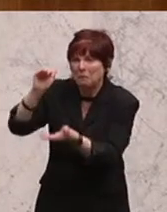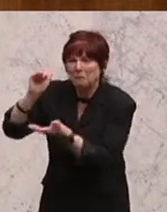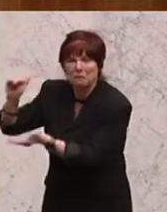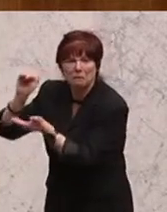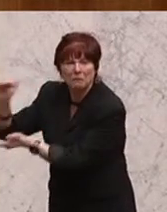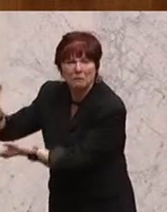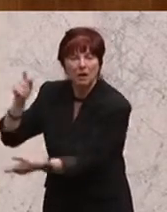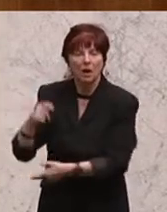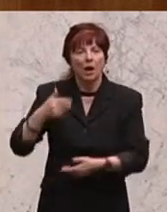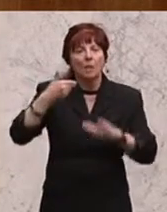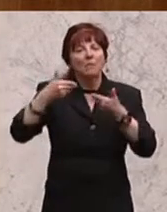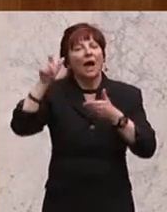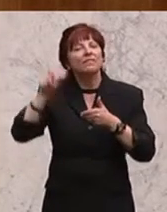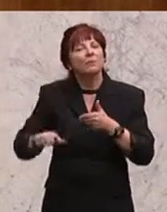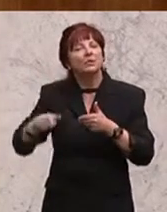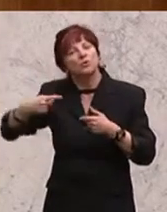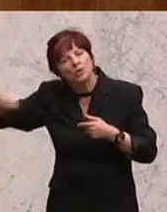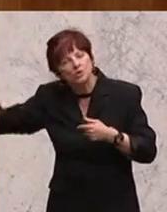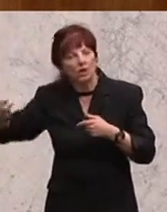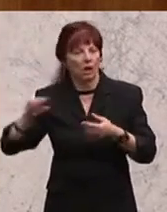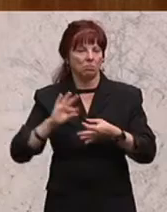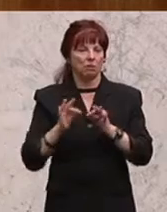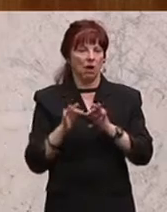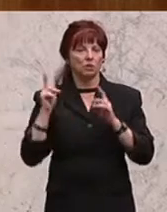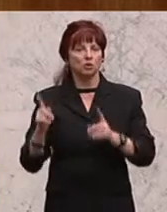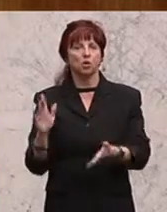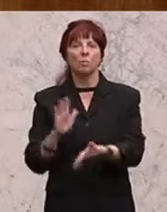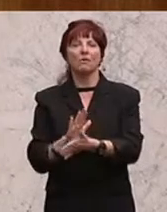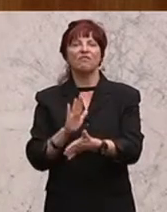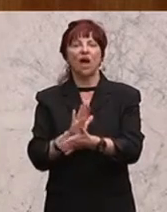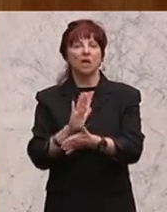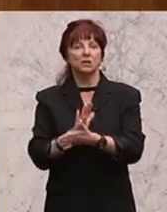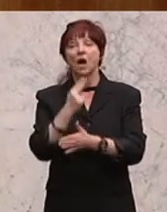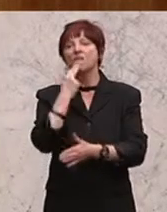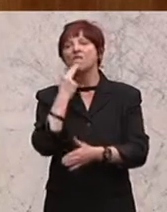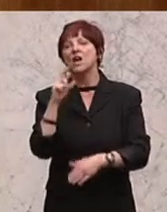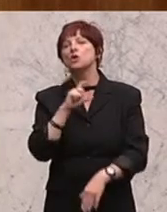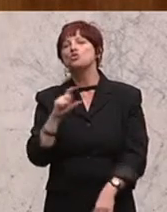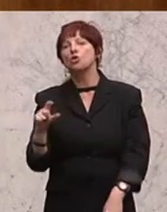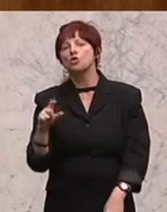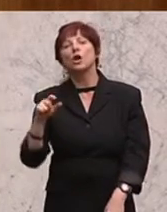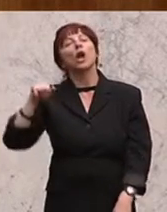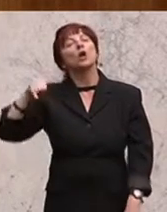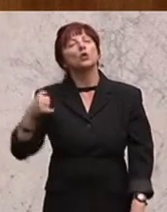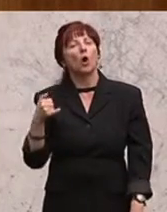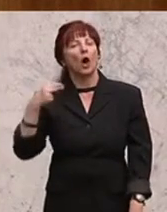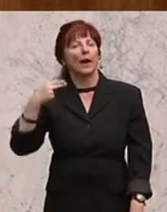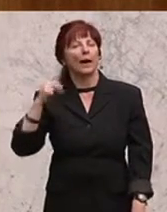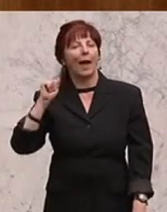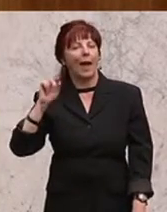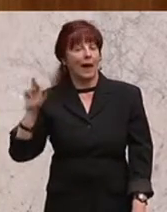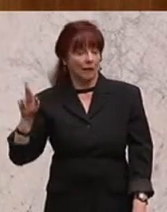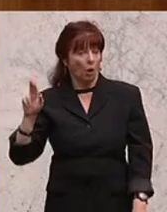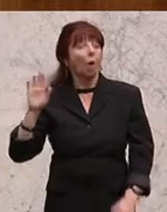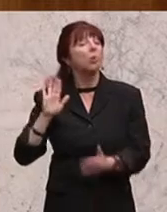auf Biegen und Brechen Beweise zu finden, dass Jörg Haider und seine Freunde Schuld hätten. Mehr war da nicht dahinter an diesen